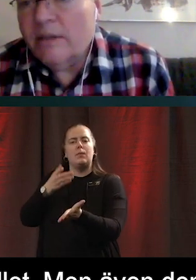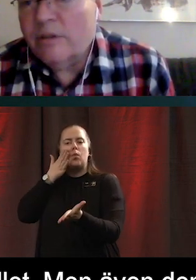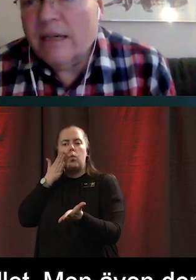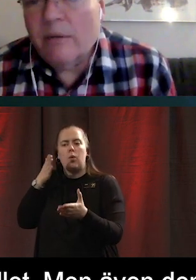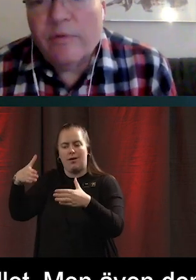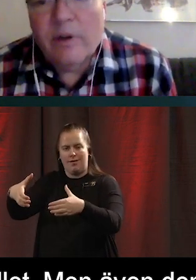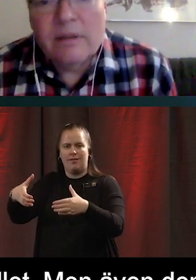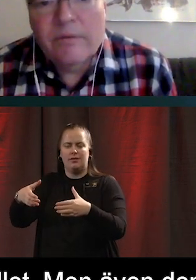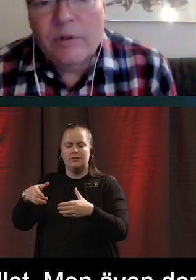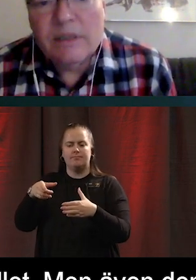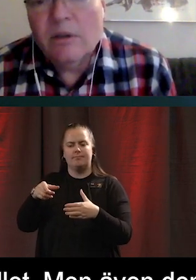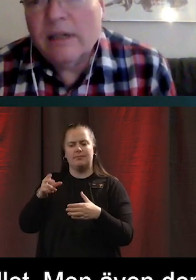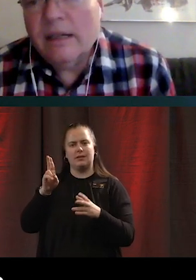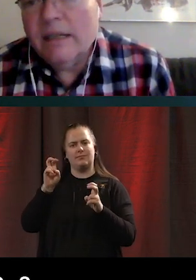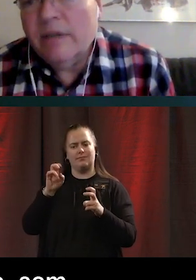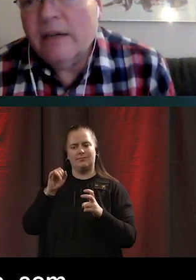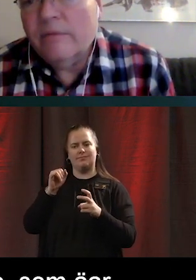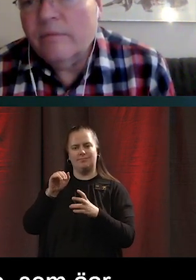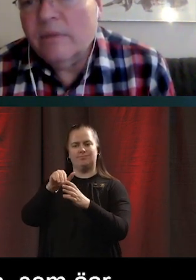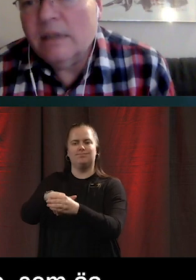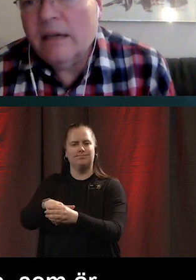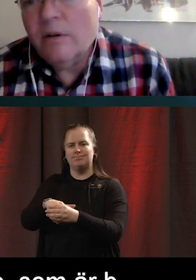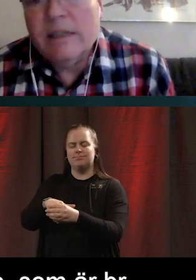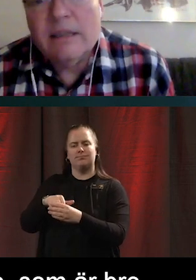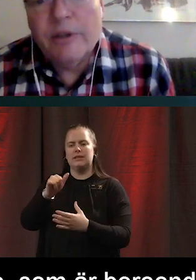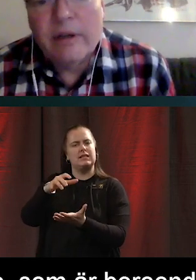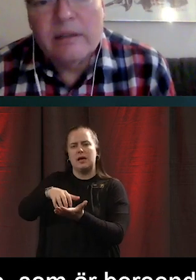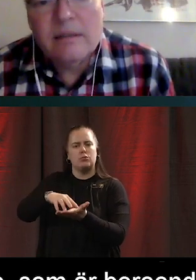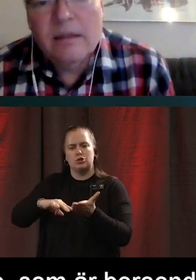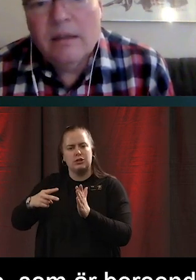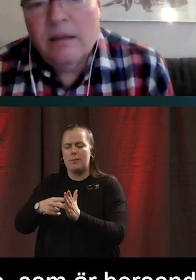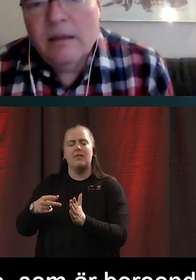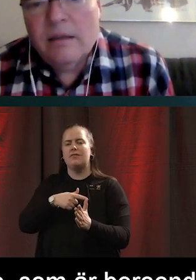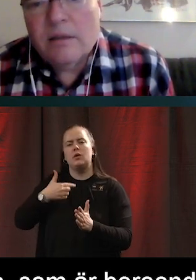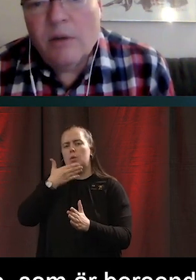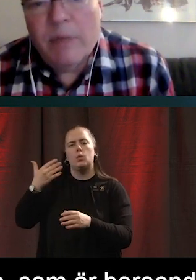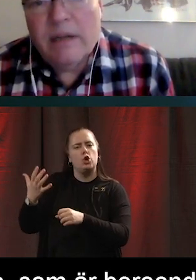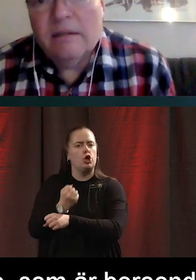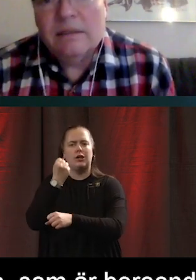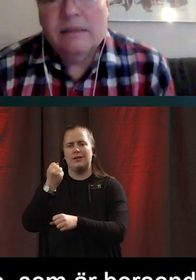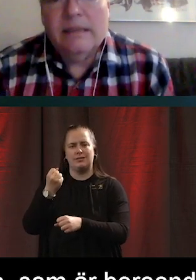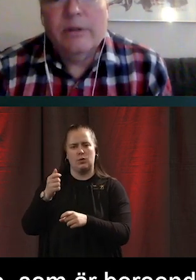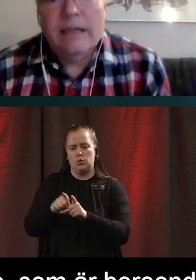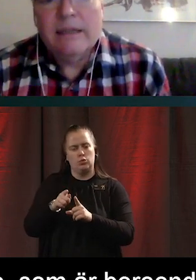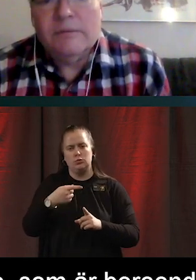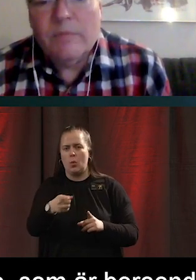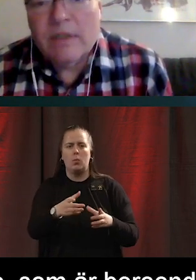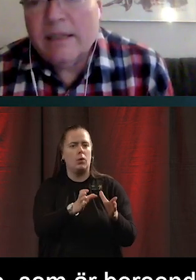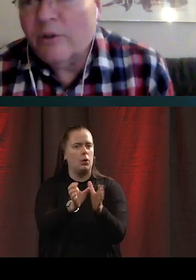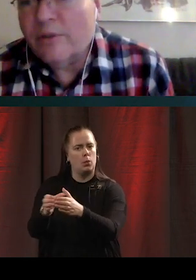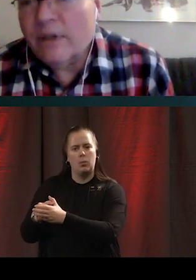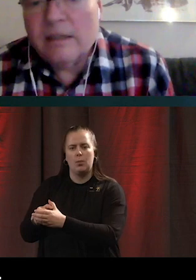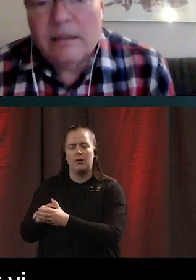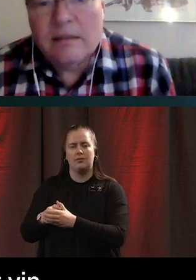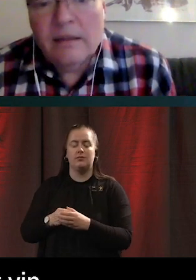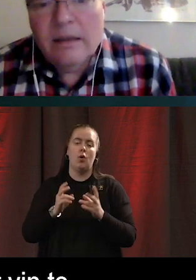samhällssystem för sitt dagliga liv. Där har vi inte lyckats skapa den här inkluderingen. Vi